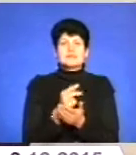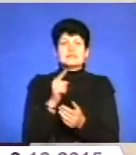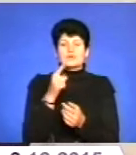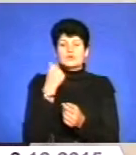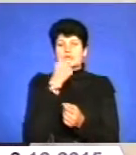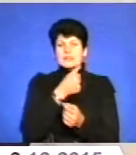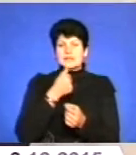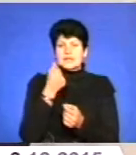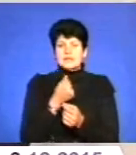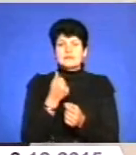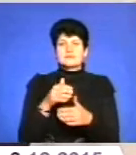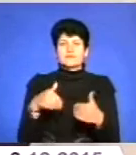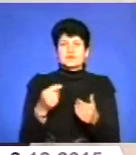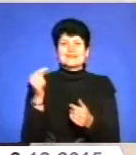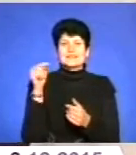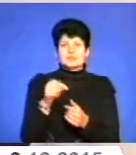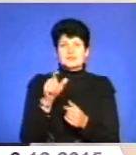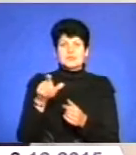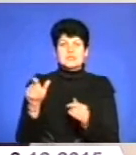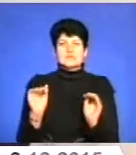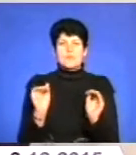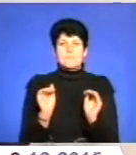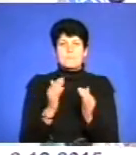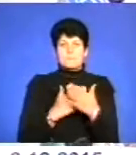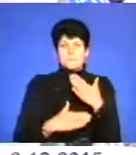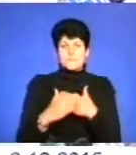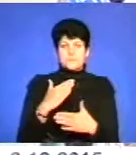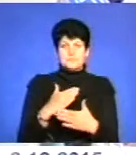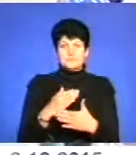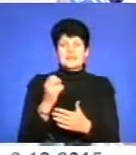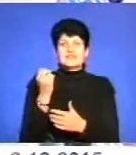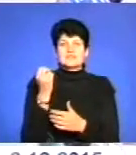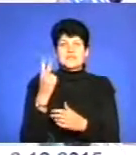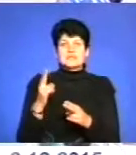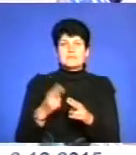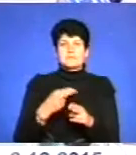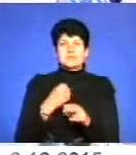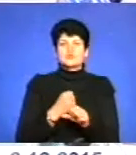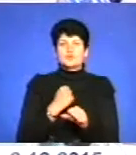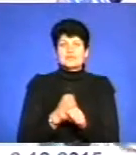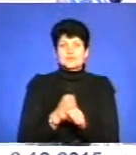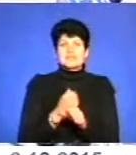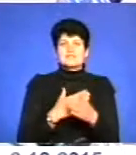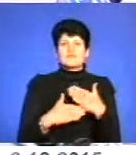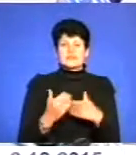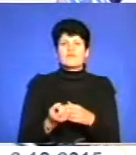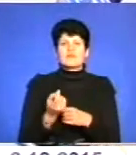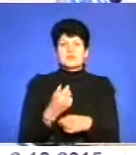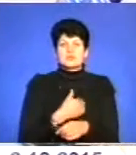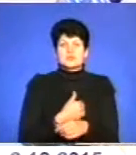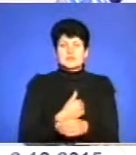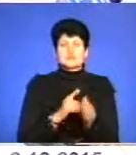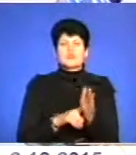звернулися понад тисячу осіб з обмеженими можливостями. 12 безробітних з інвалідні виявили бажання і